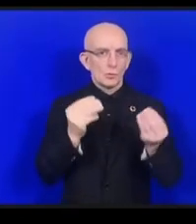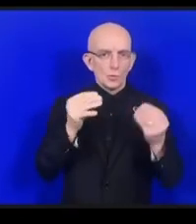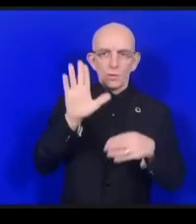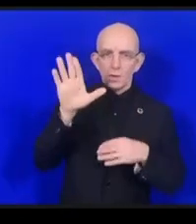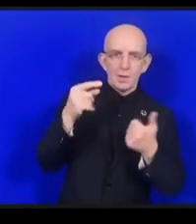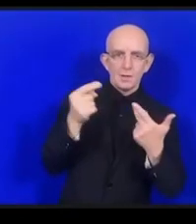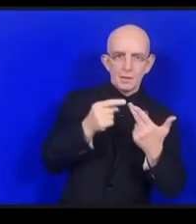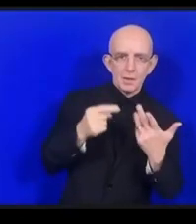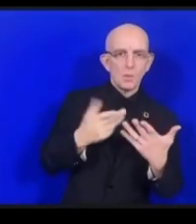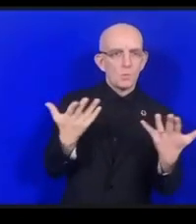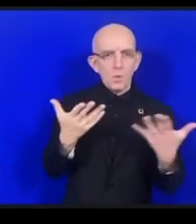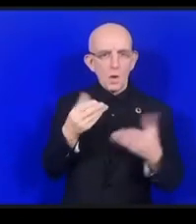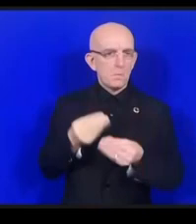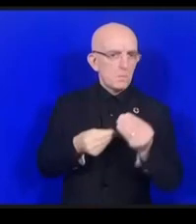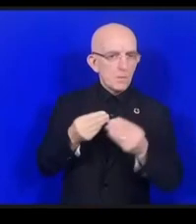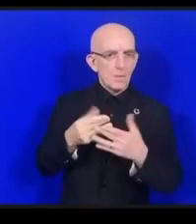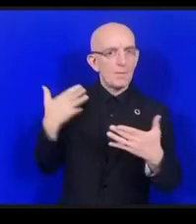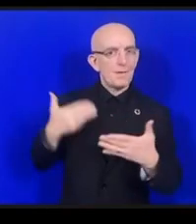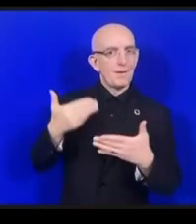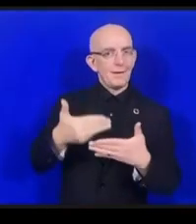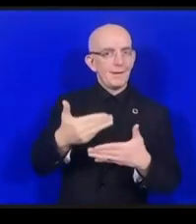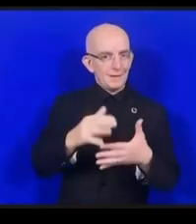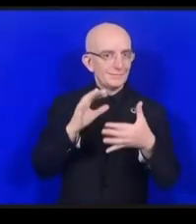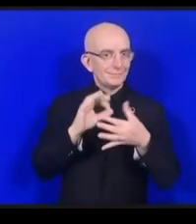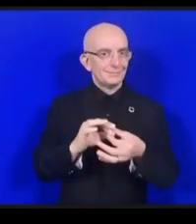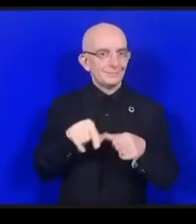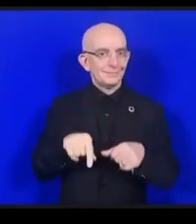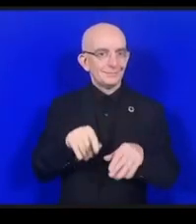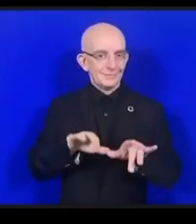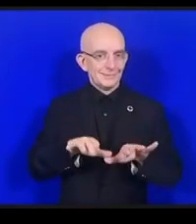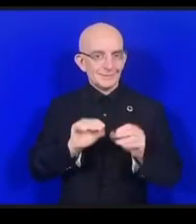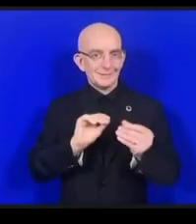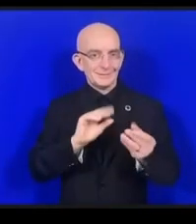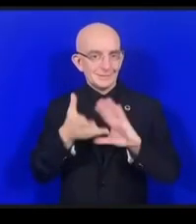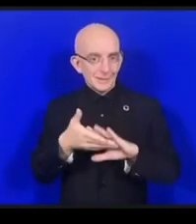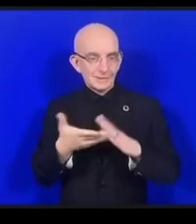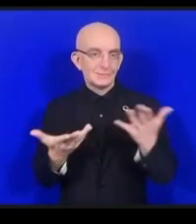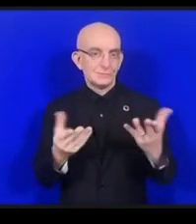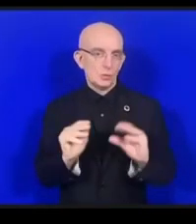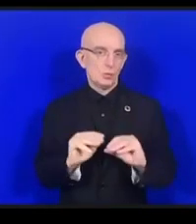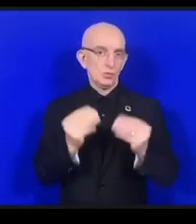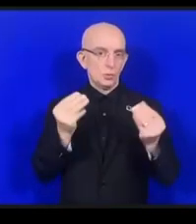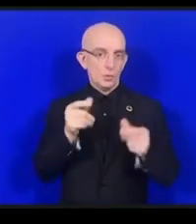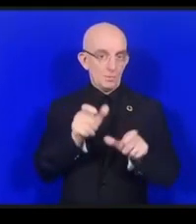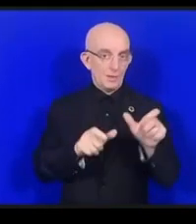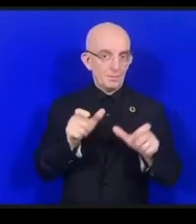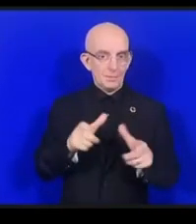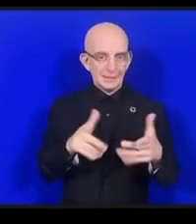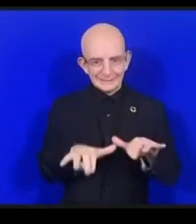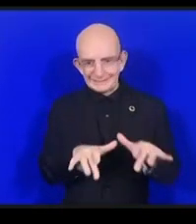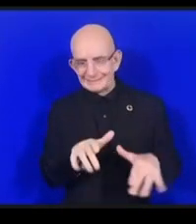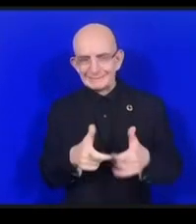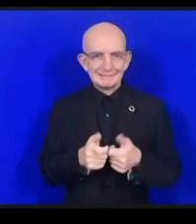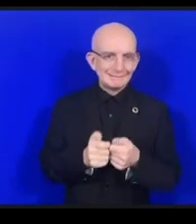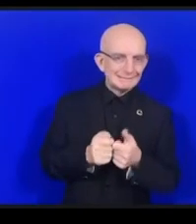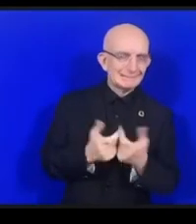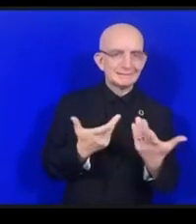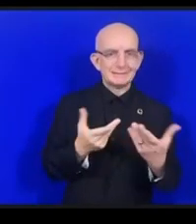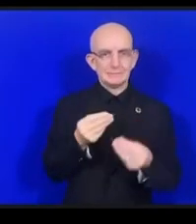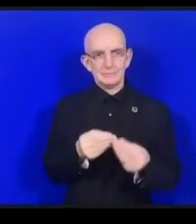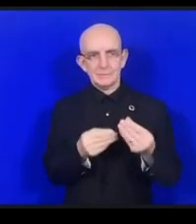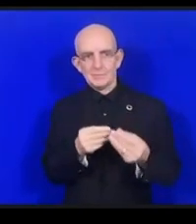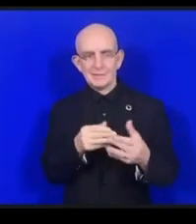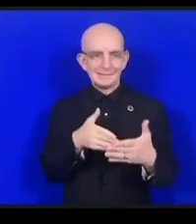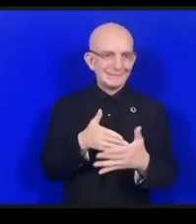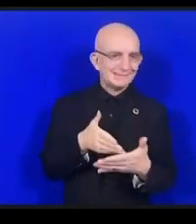ということでそれに対していろいろと苦労もしていますしこのコミュニティで私た